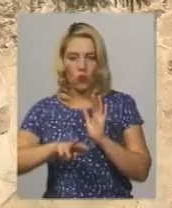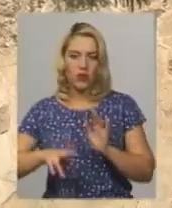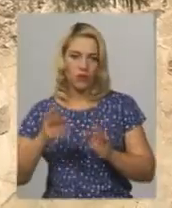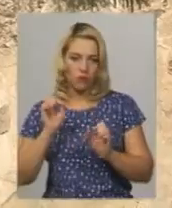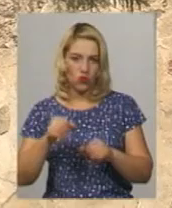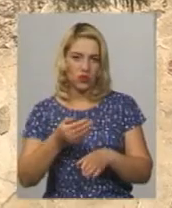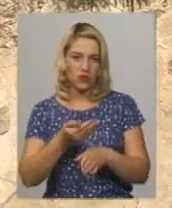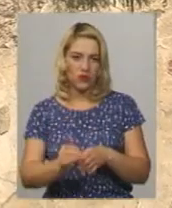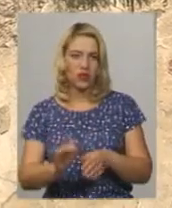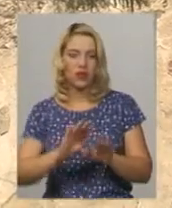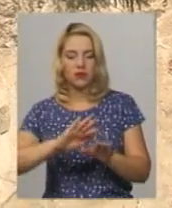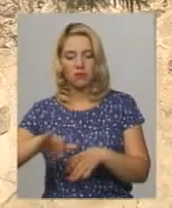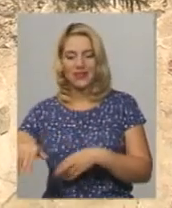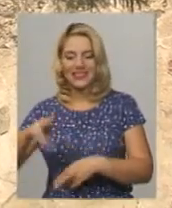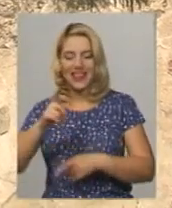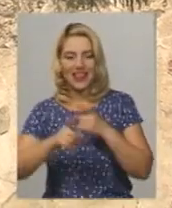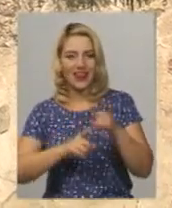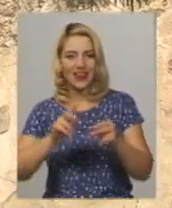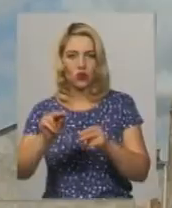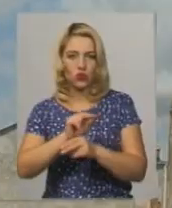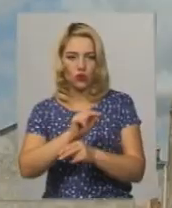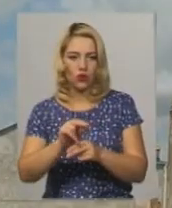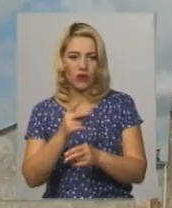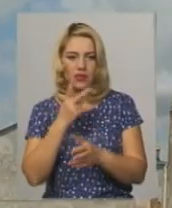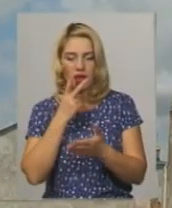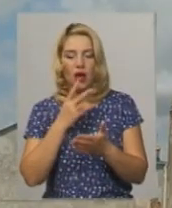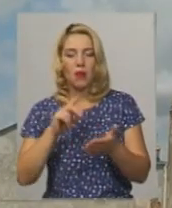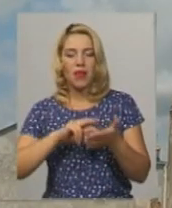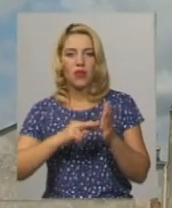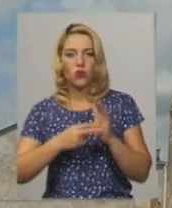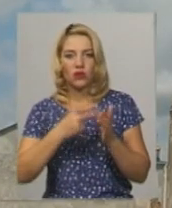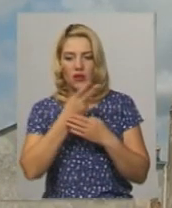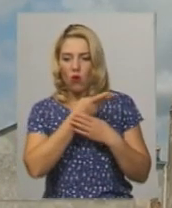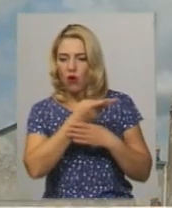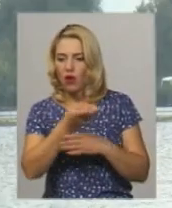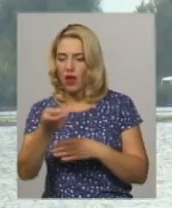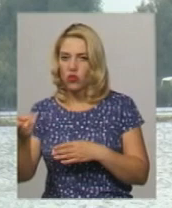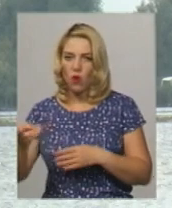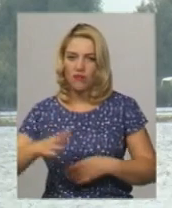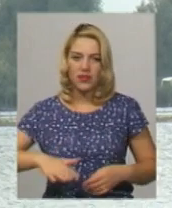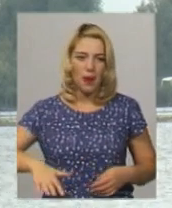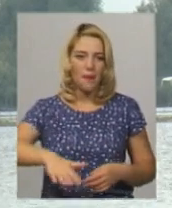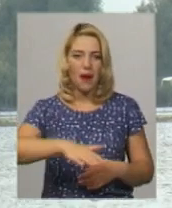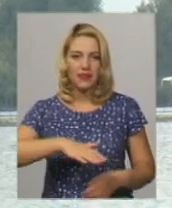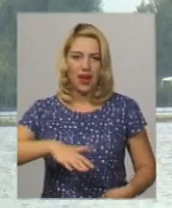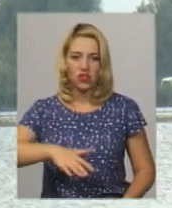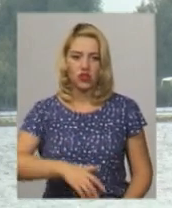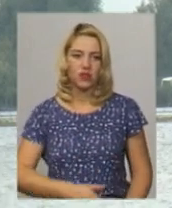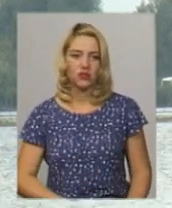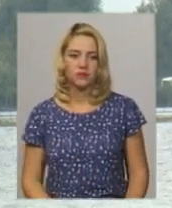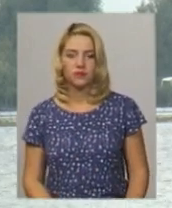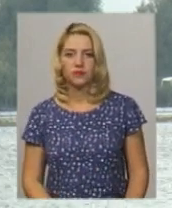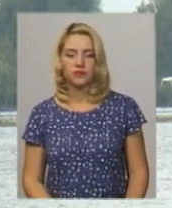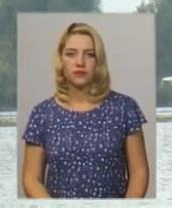виділяти. Після реконструювання на вежі планується оглядовий майданчик, каже Василь Муллер. Михайло Жойла, Віктор Кравий. Новини на Суспільному.